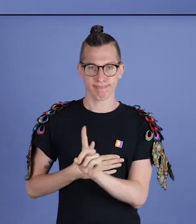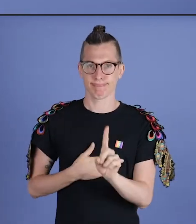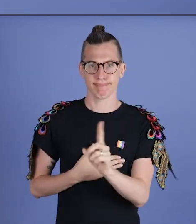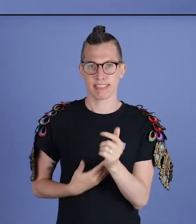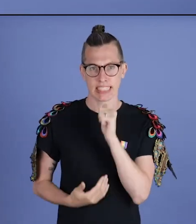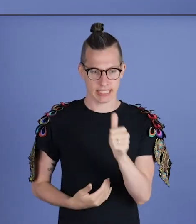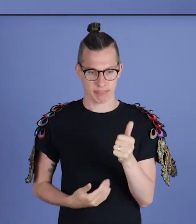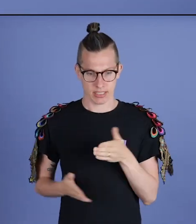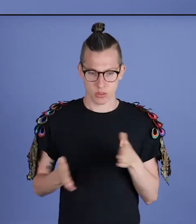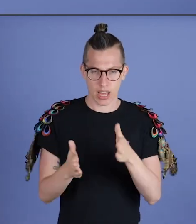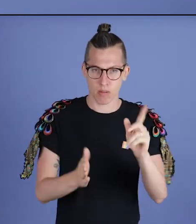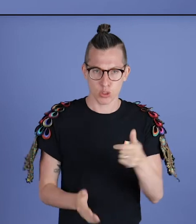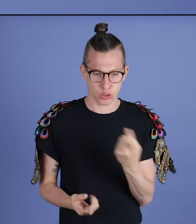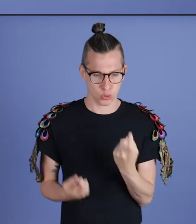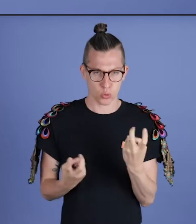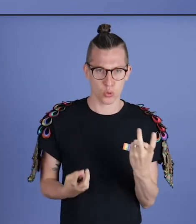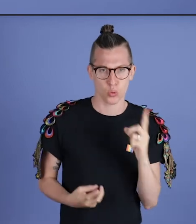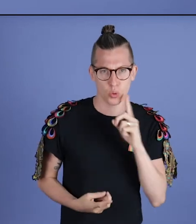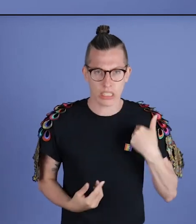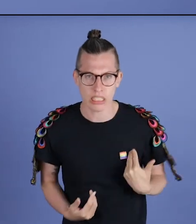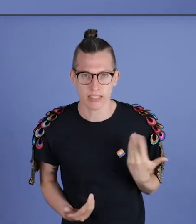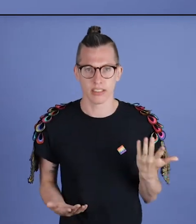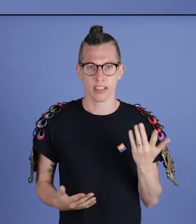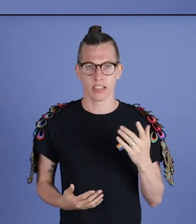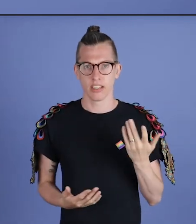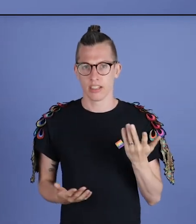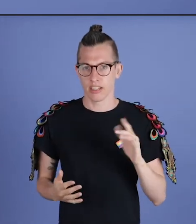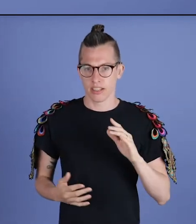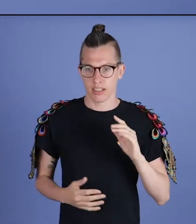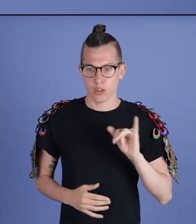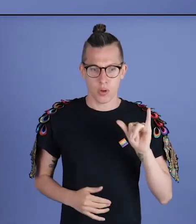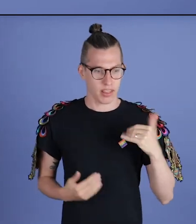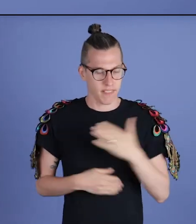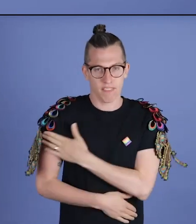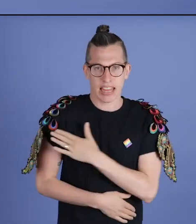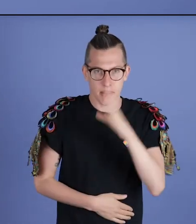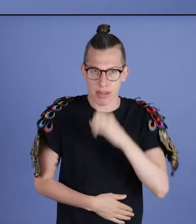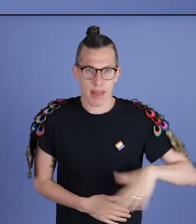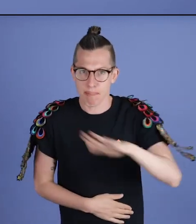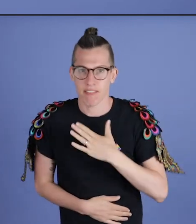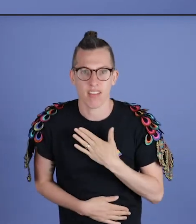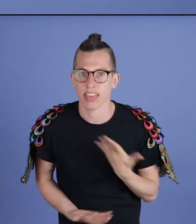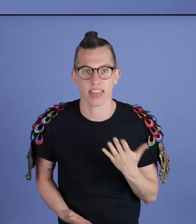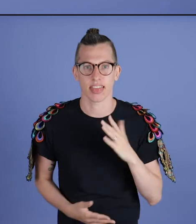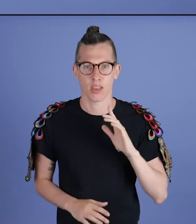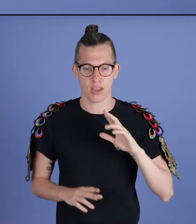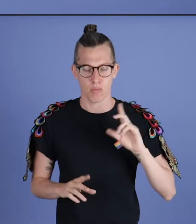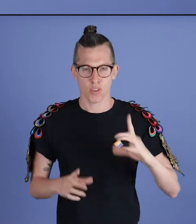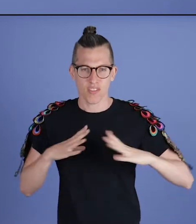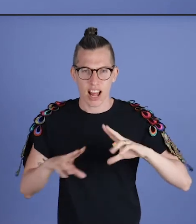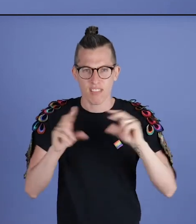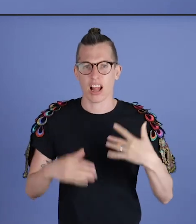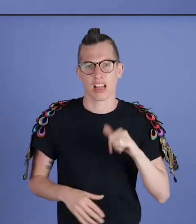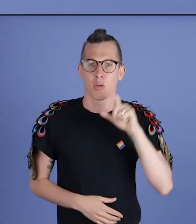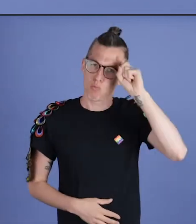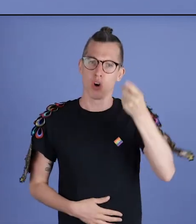zelfs een beetje in je eendje en je hebt wel vrienden rond je heen, maar daarom begrijpt niet iedereen hetgene wat je eigenlijk wilt